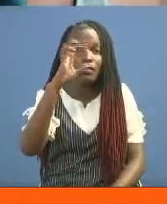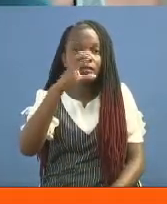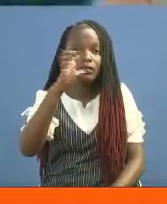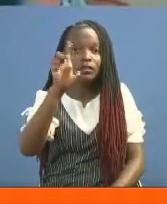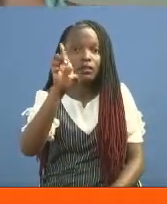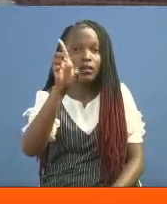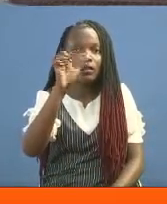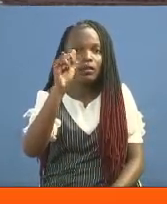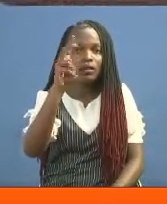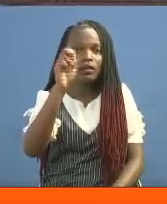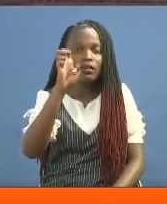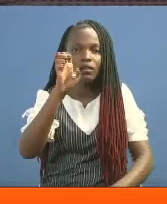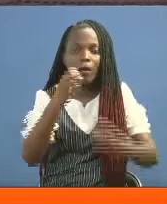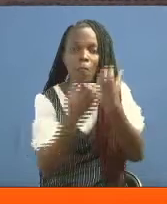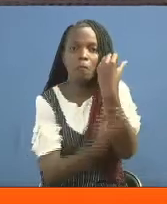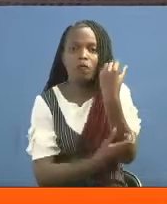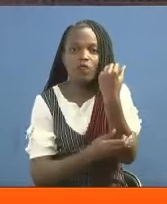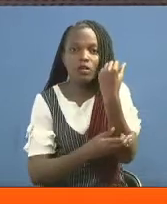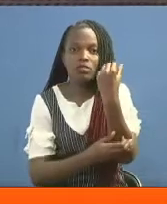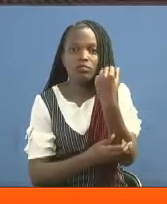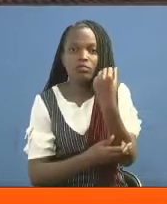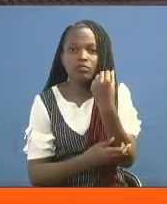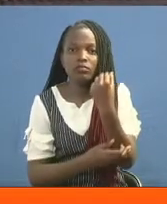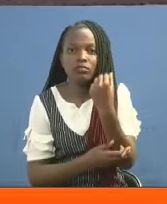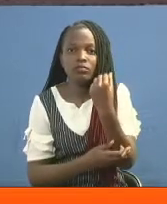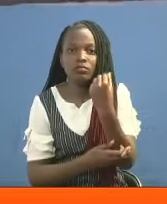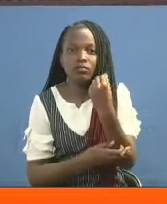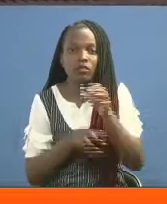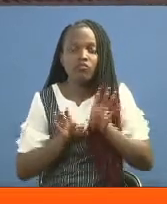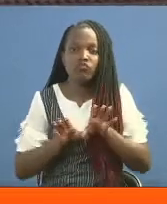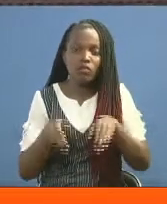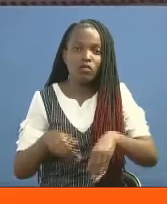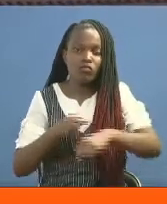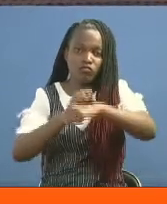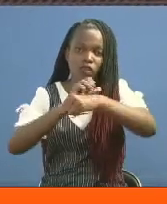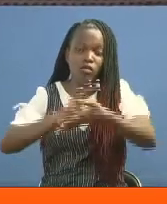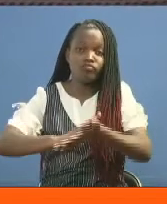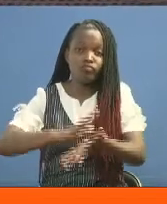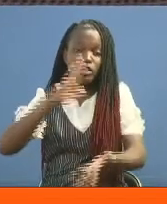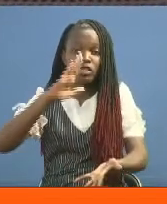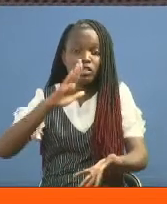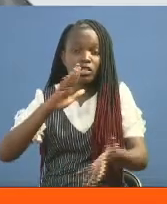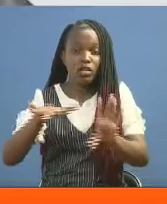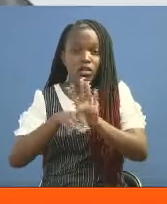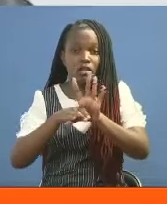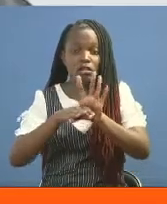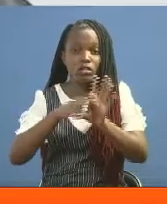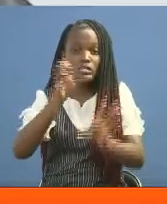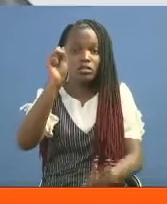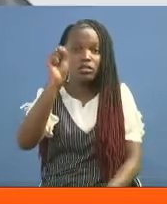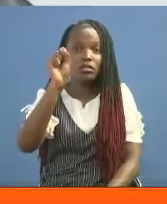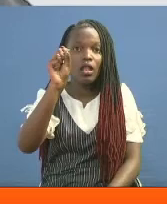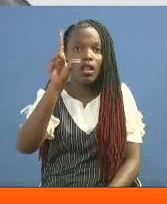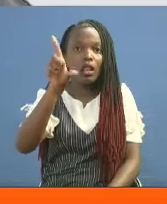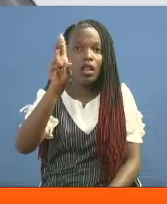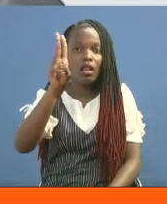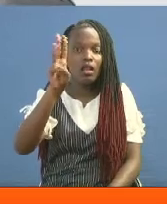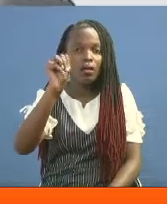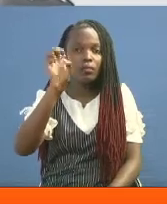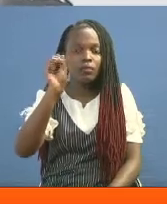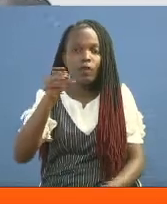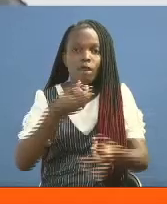kuwa ahali yungmaskini kuchangepa kubwa mimba za mapema katika mita ya mabanda. Because we give them